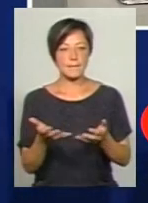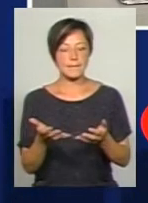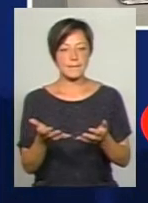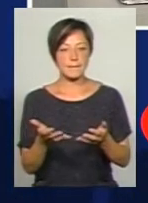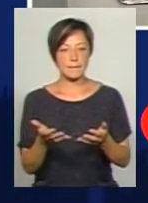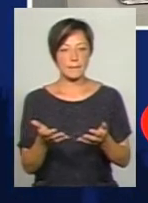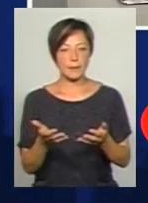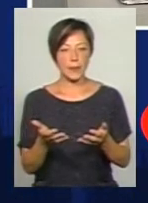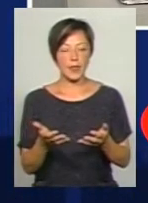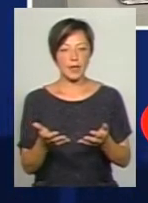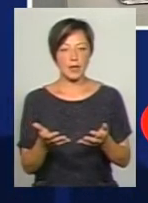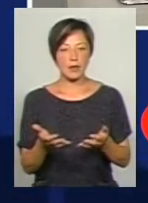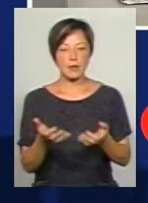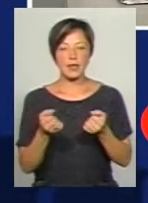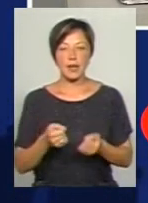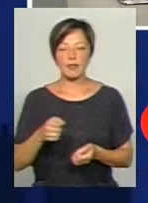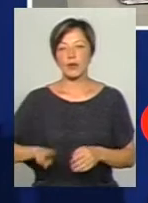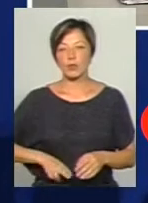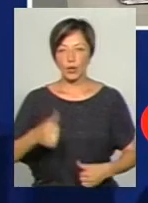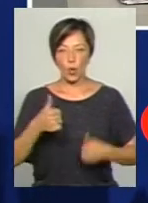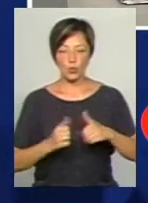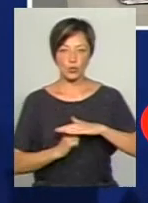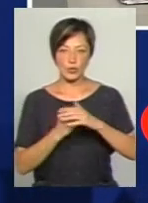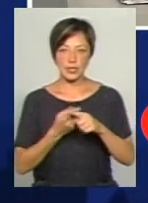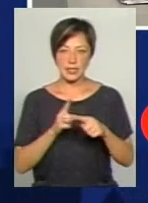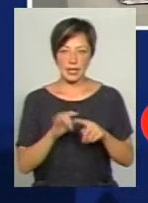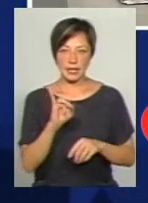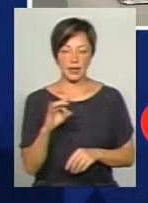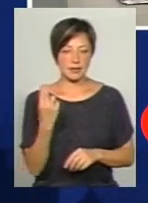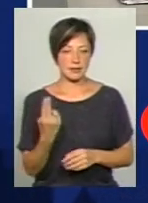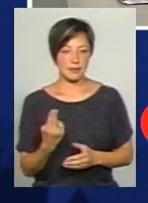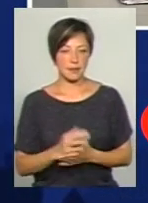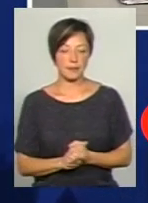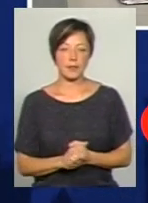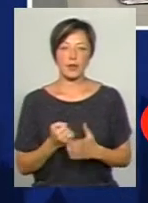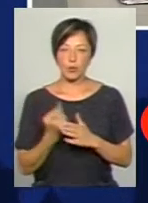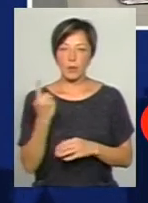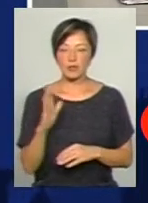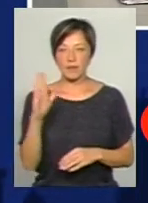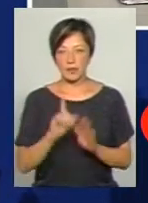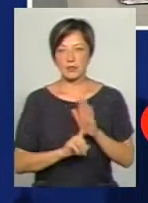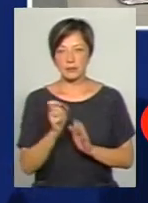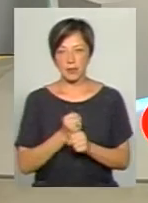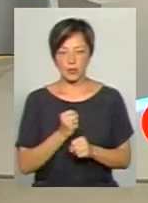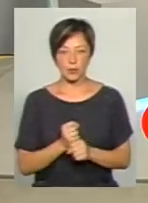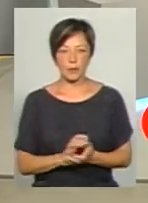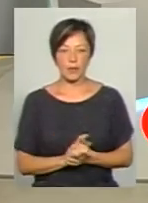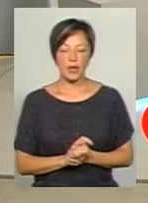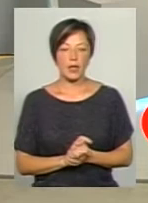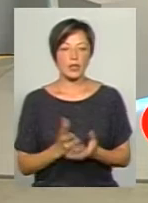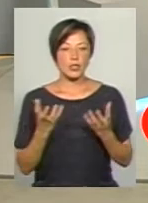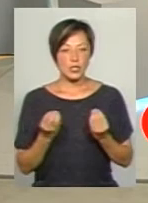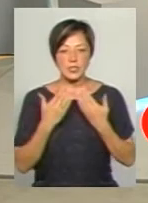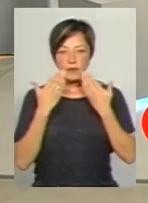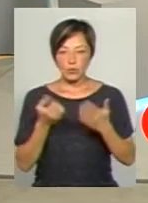директорів на конкурсні основи до цих інклюзивно-ресурсних центрів. Але до 1 вересня вони запрацюють. Дякую. Ще звернусь до